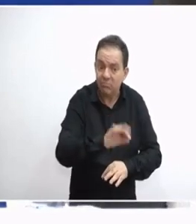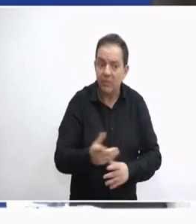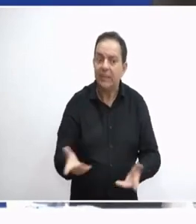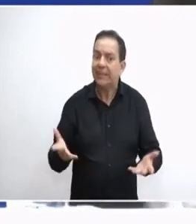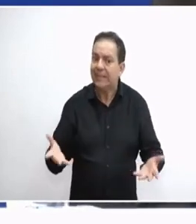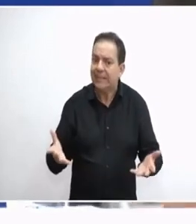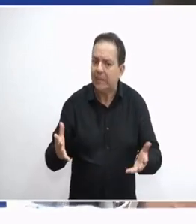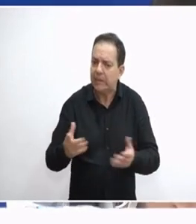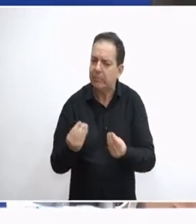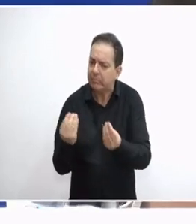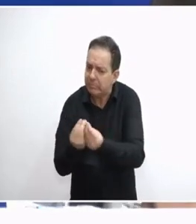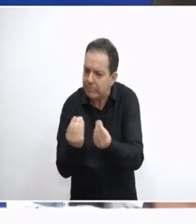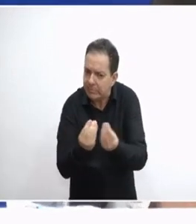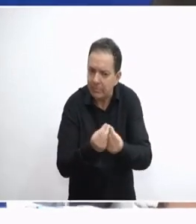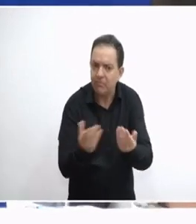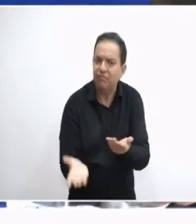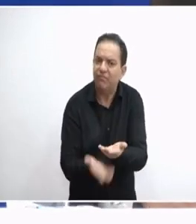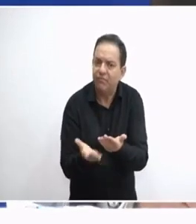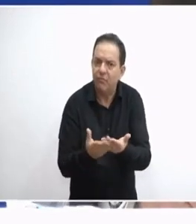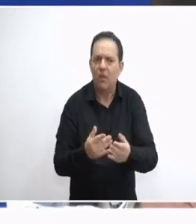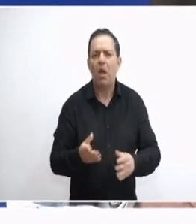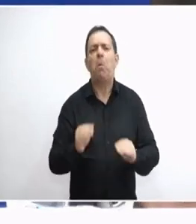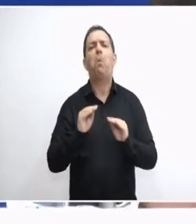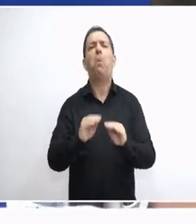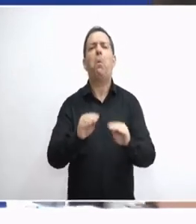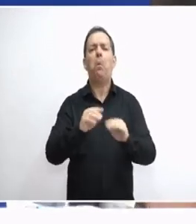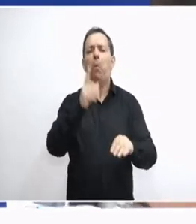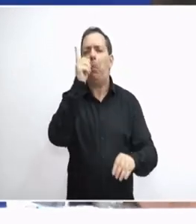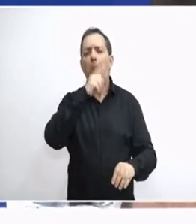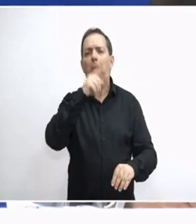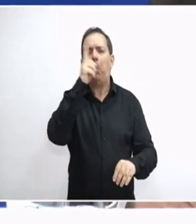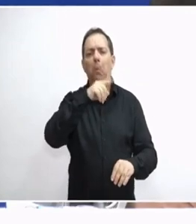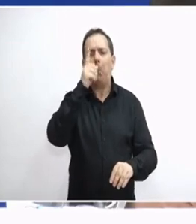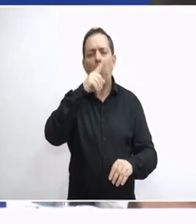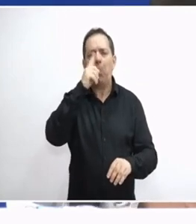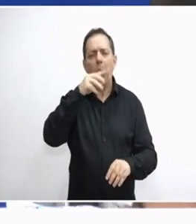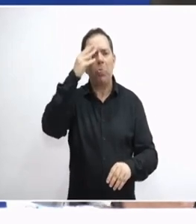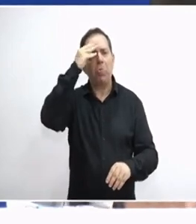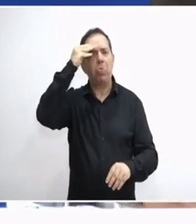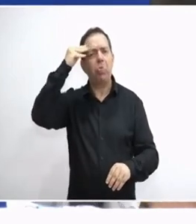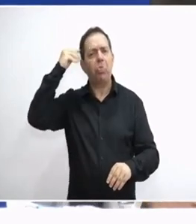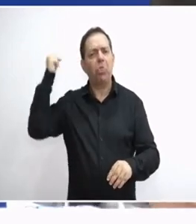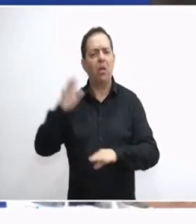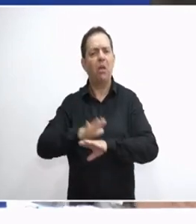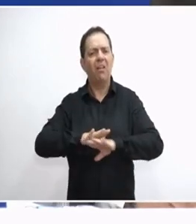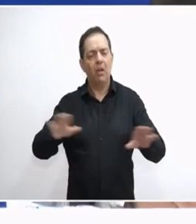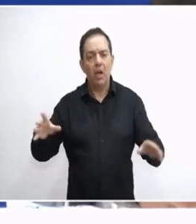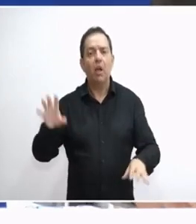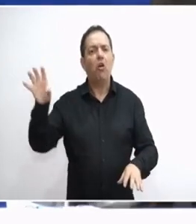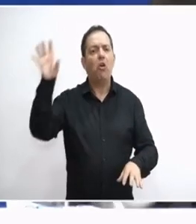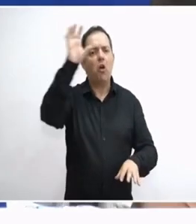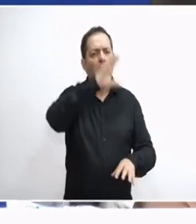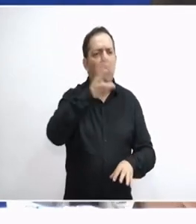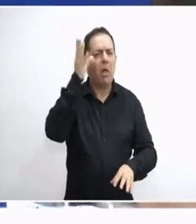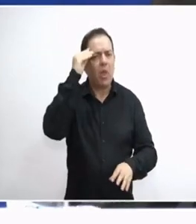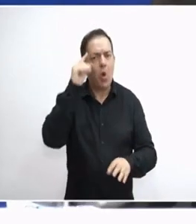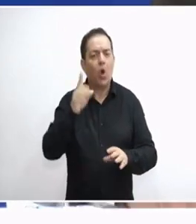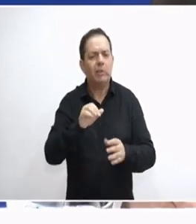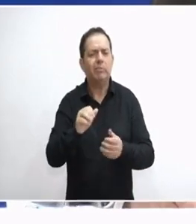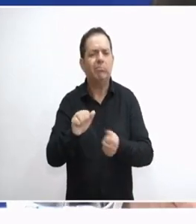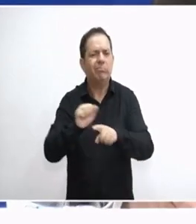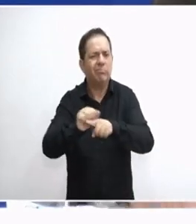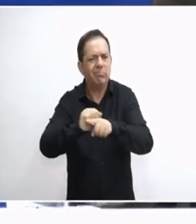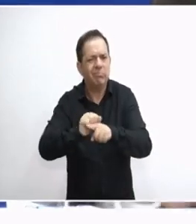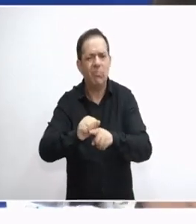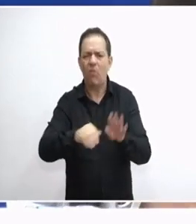στην εσάρκωσή του. Αντιθέτως, μαθαίνουν ψεύτικα πράγματα. βάνεις πιο πολύ στη λύθη. Σήμερα σε όλες τις χώρες μαθαίνουν αυτά που θέλουν είτε